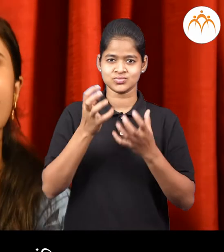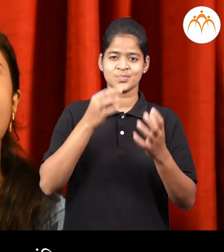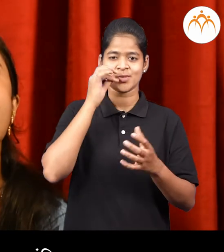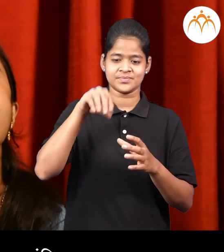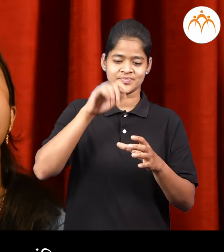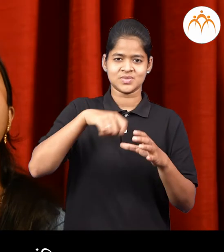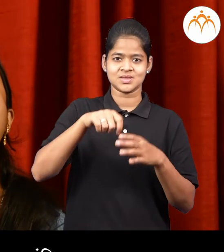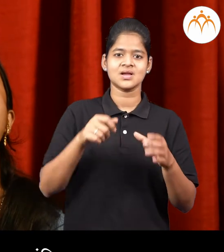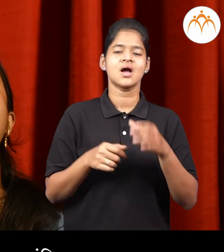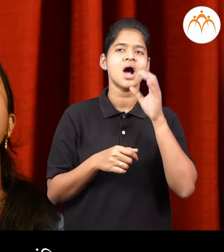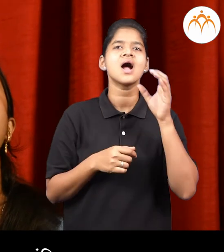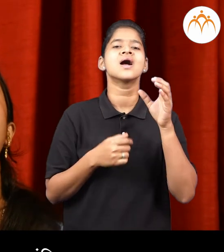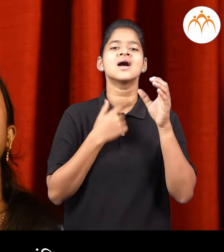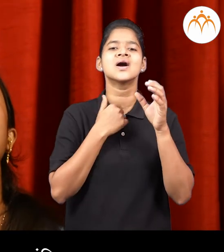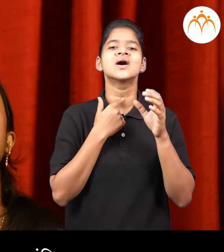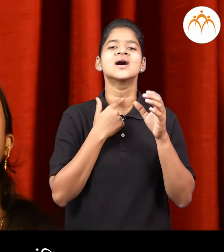गोएन्या करायला सांगितल्या